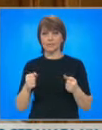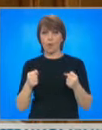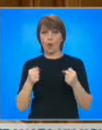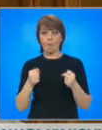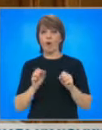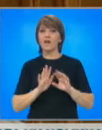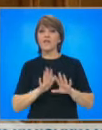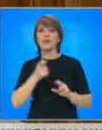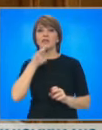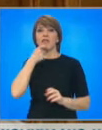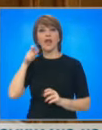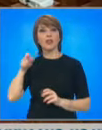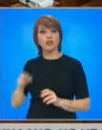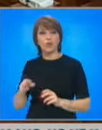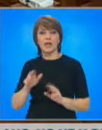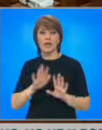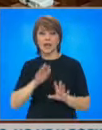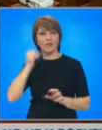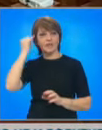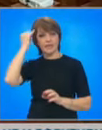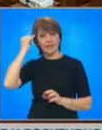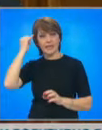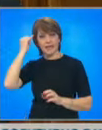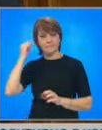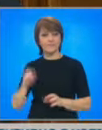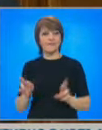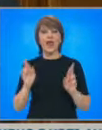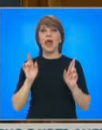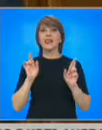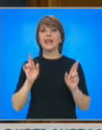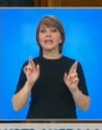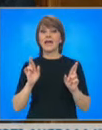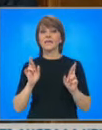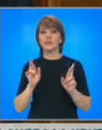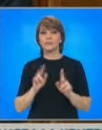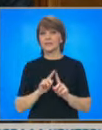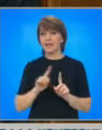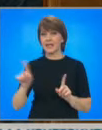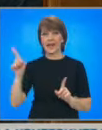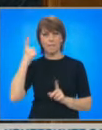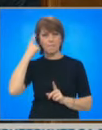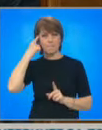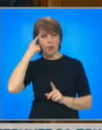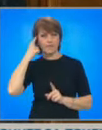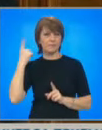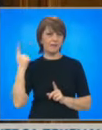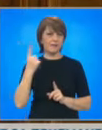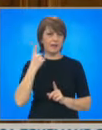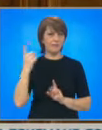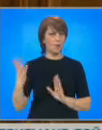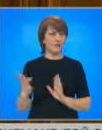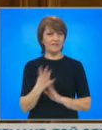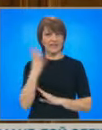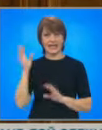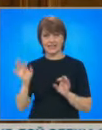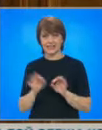думи, в неговите идеи. Надявам се да не помним Левски само на датите 19 февруари